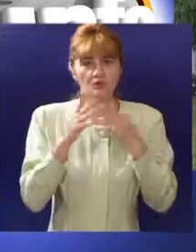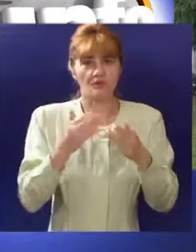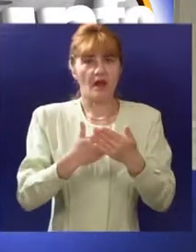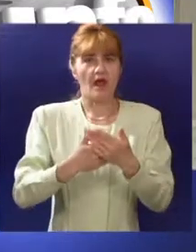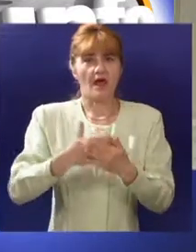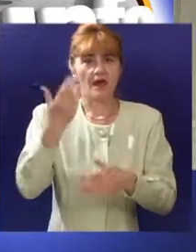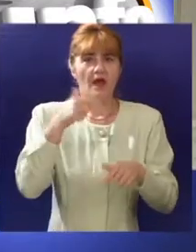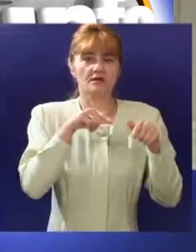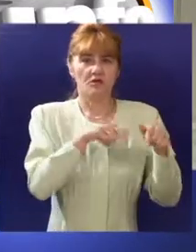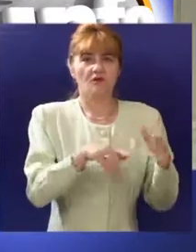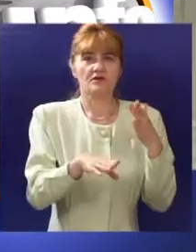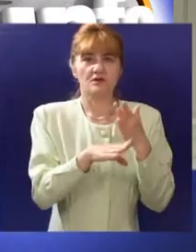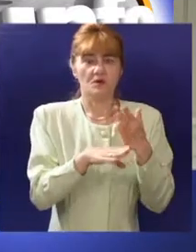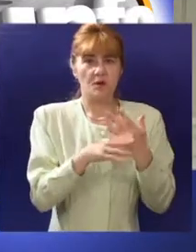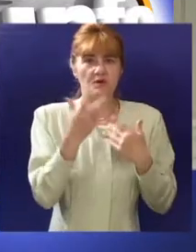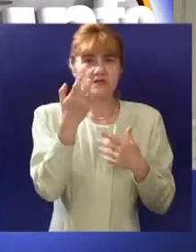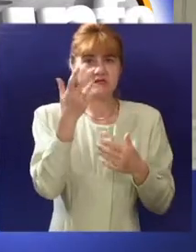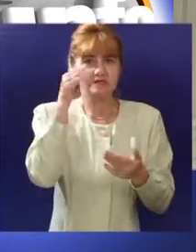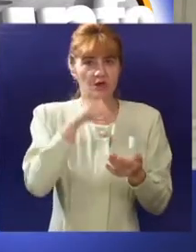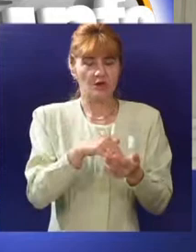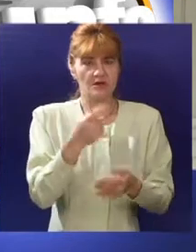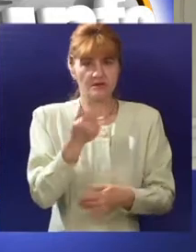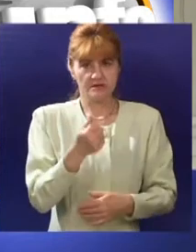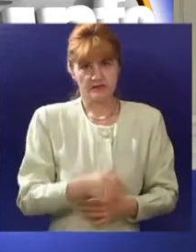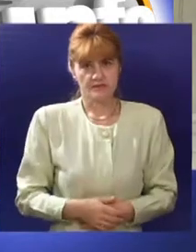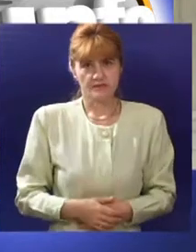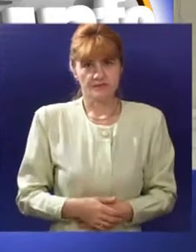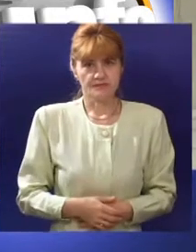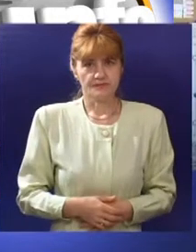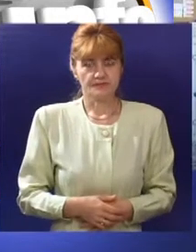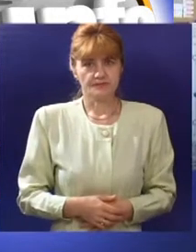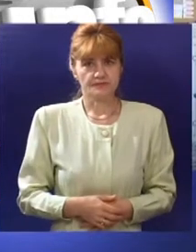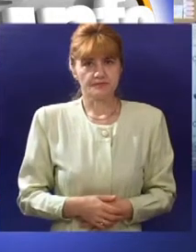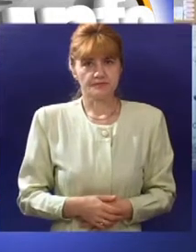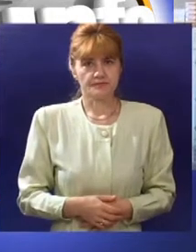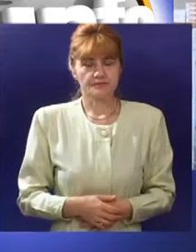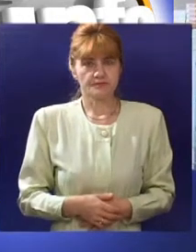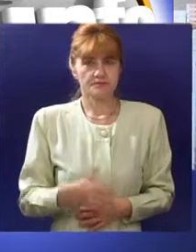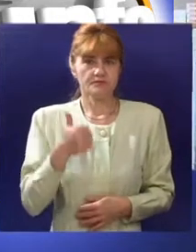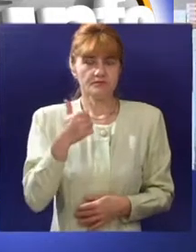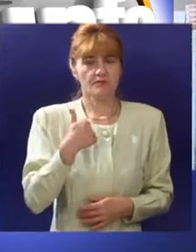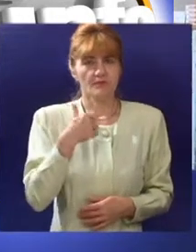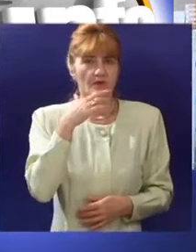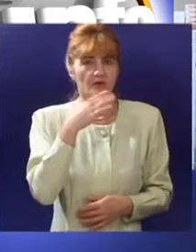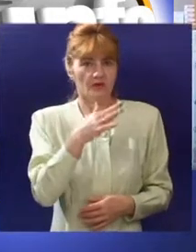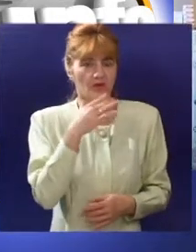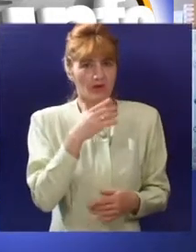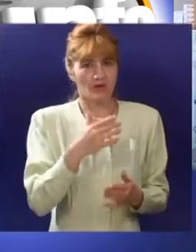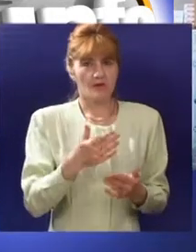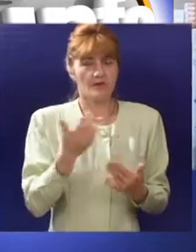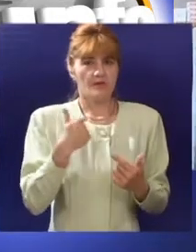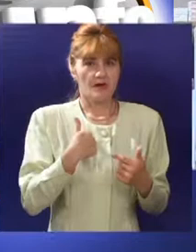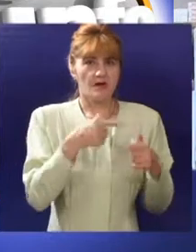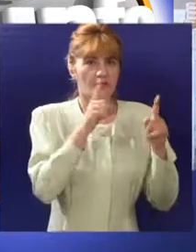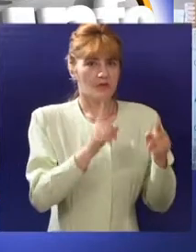a iz gradskog budžeta za ove potrebe izdvojeno je 300.000 dinara. Uz jedno obećanje koje smo tada dali